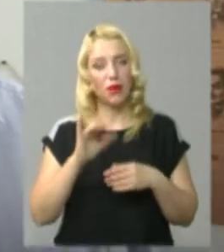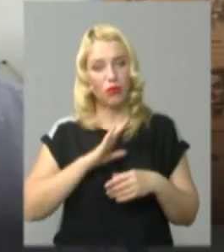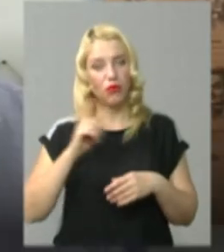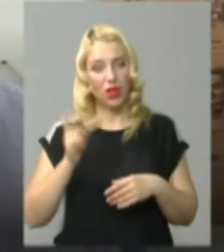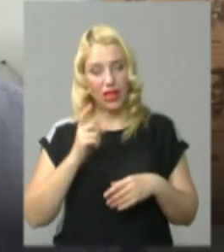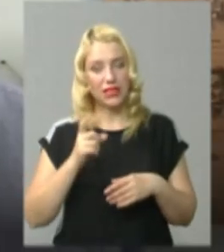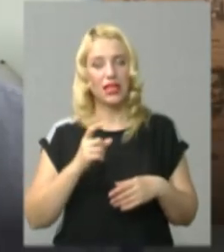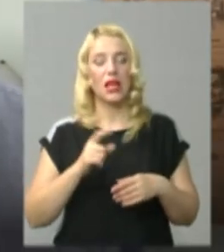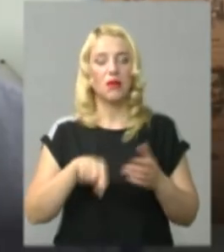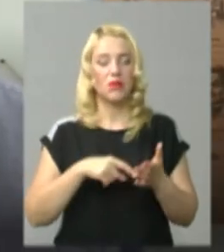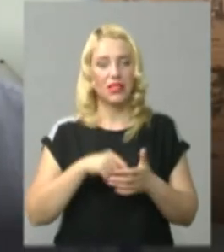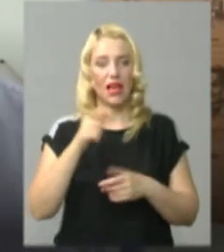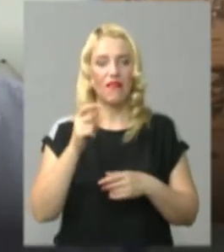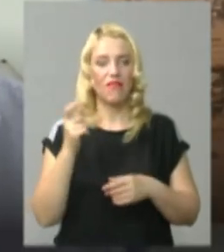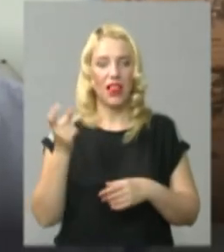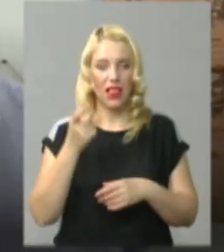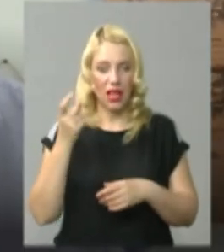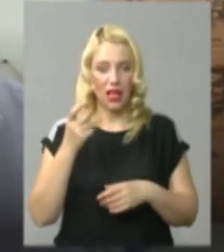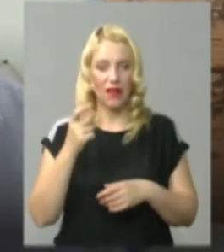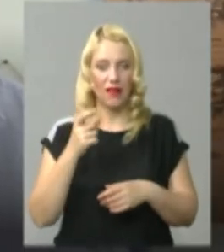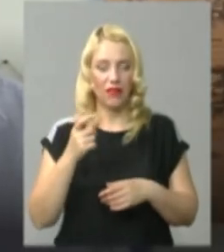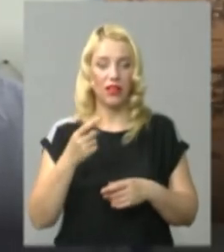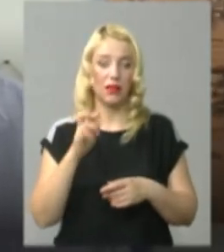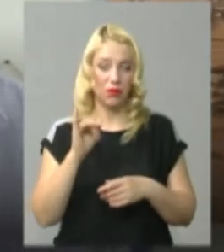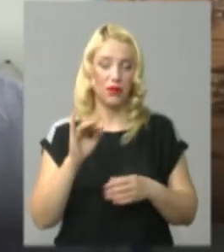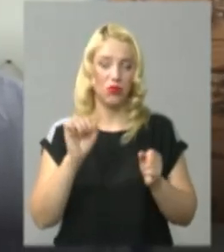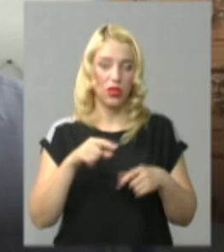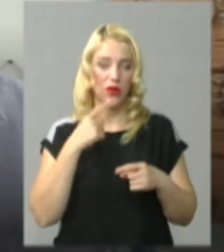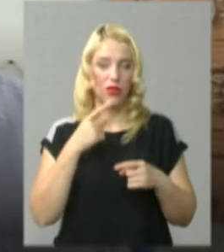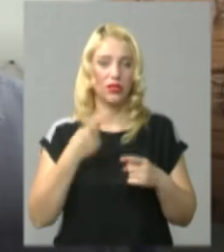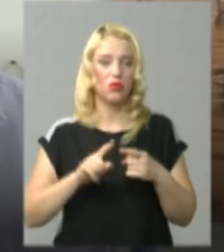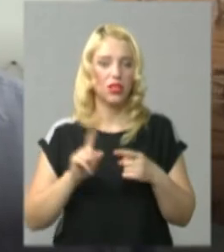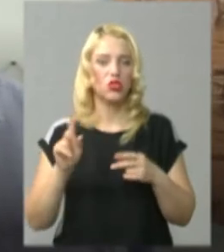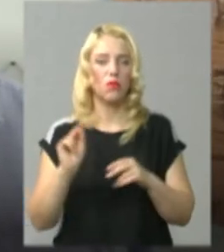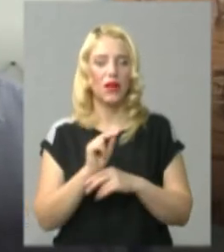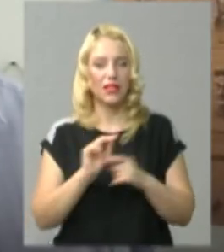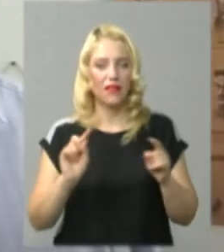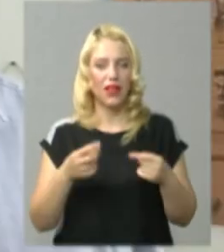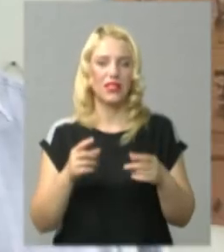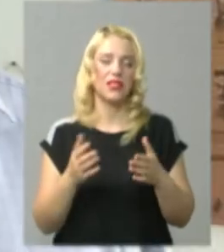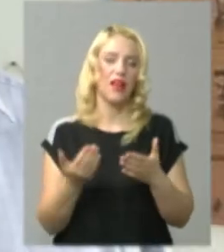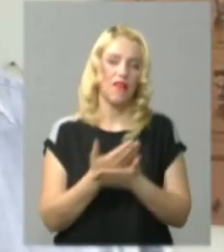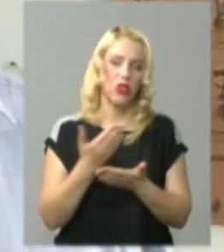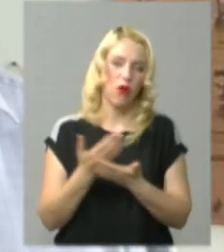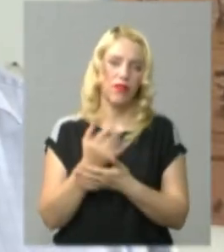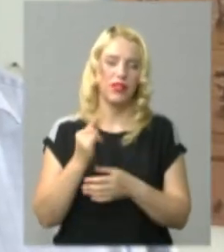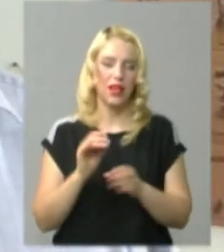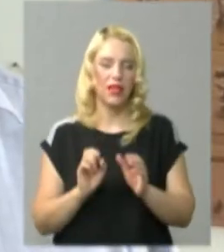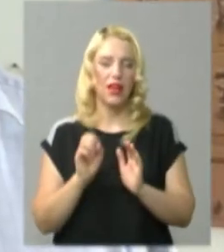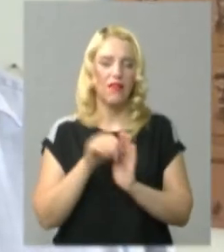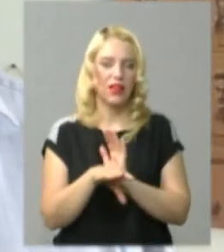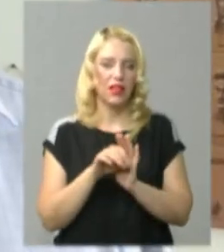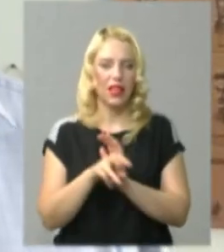або орган державної влади, то тоді ми могли б говорити про те, щоб робити реставрацію, якесь відновлення і вкладати туди